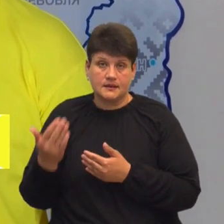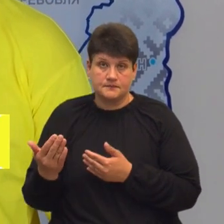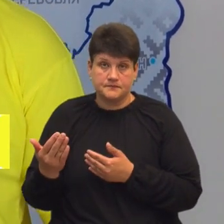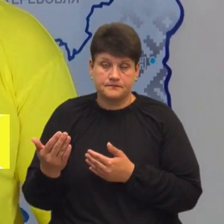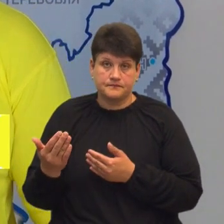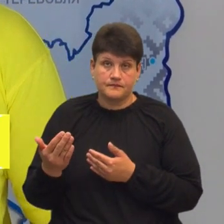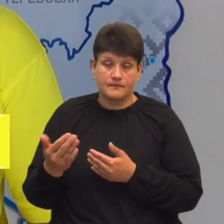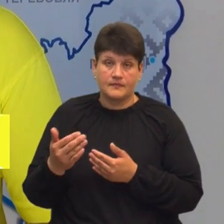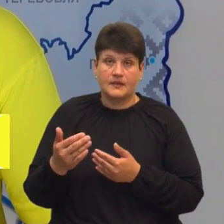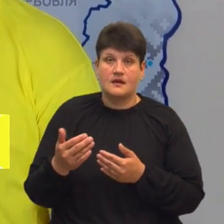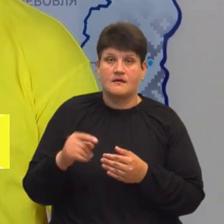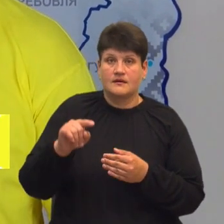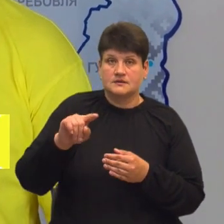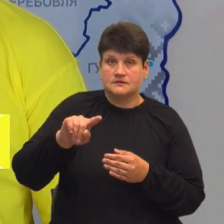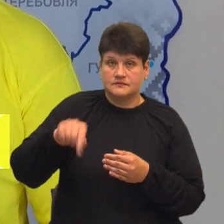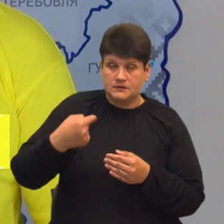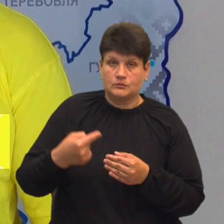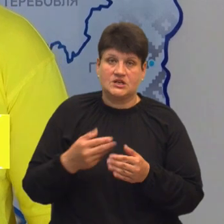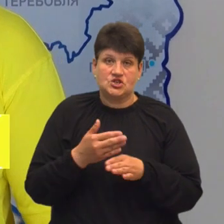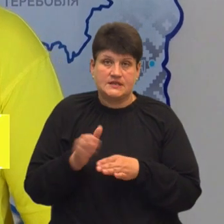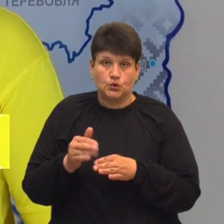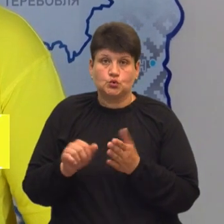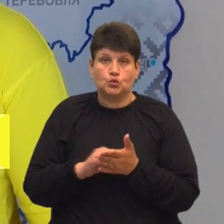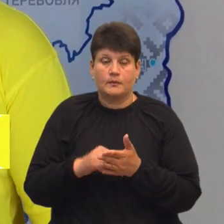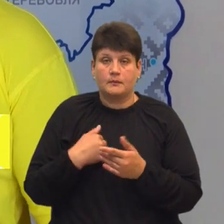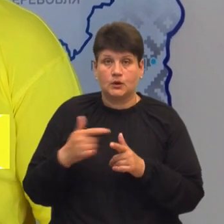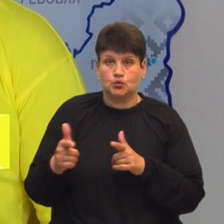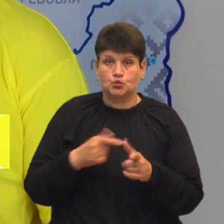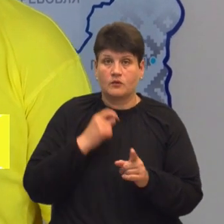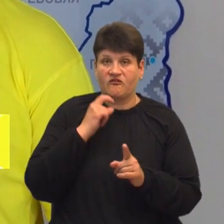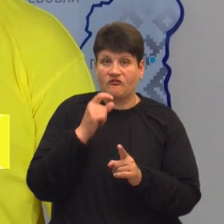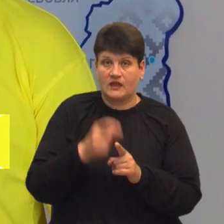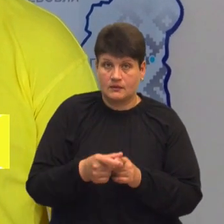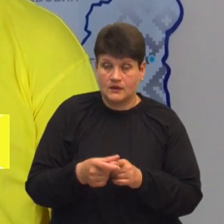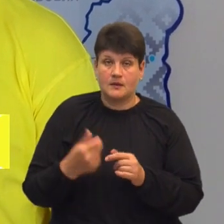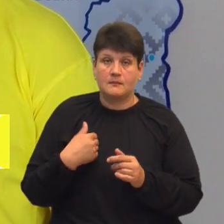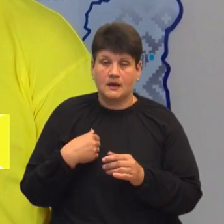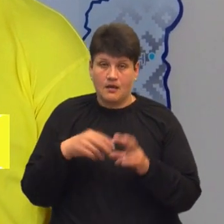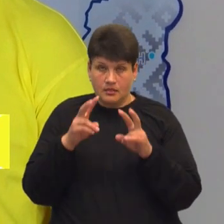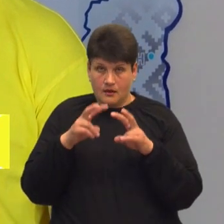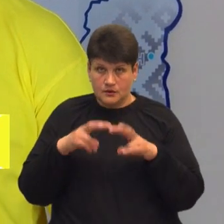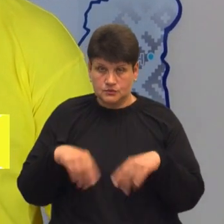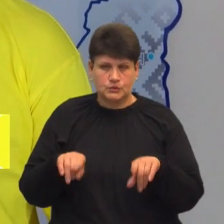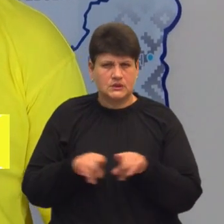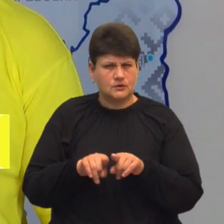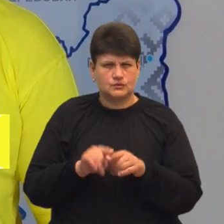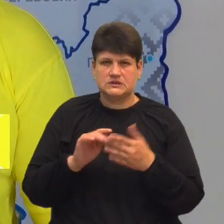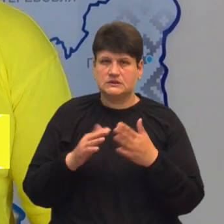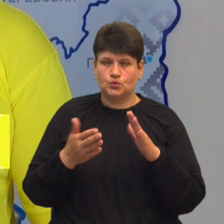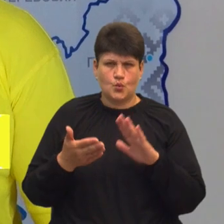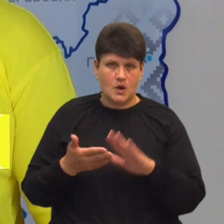витрублені частини документів. Ми готуємо відповіді, ми аналізуємо так само відповідну ситуацію.